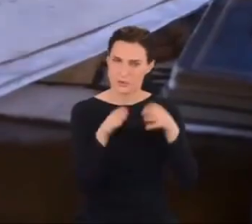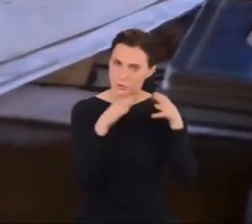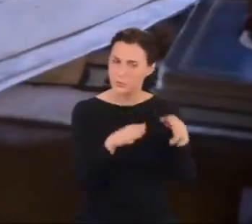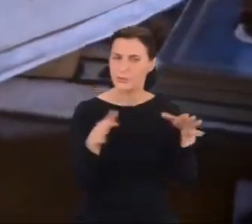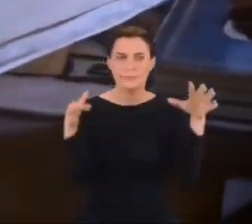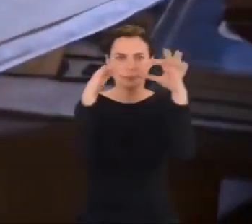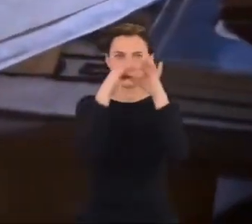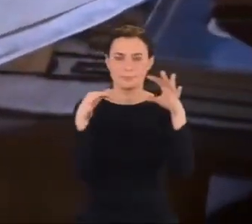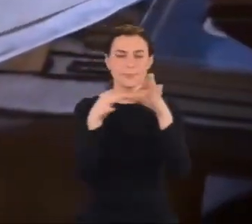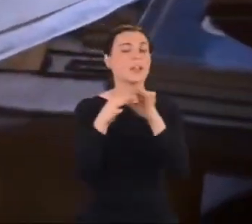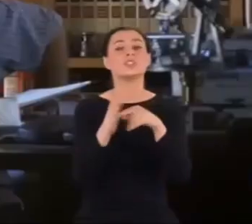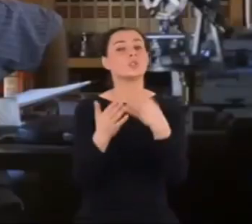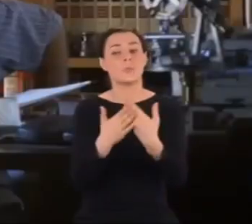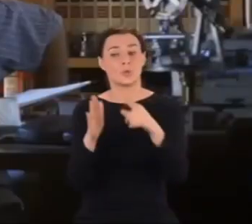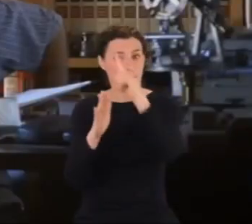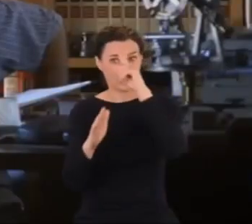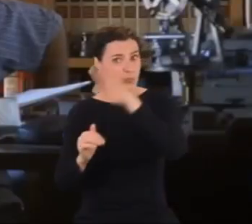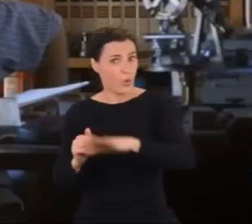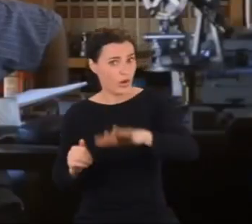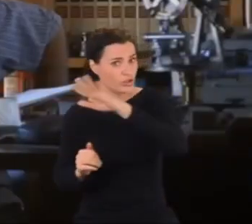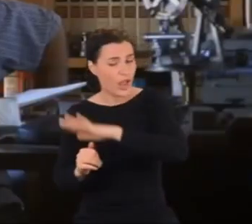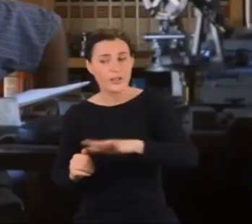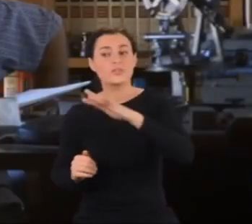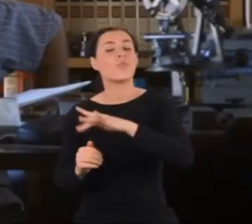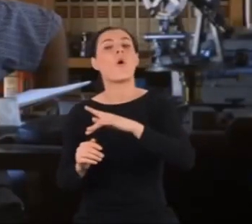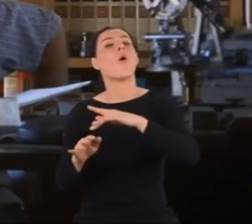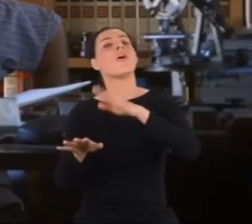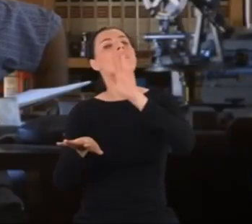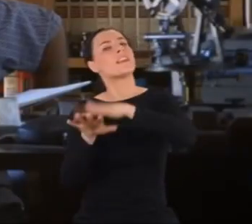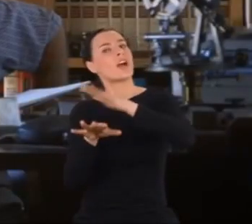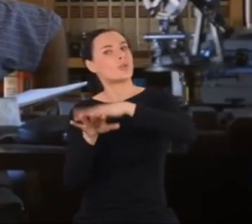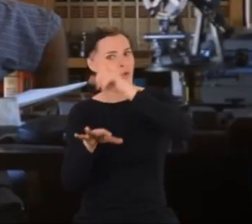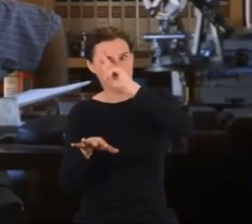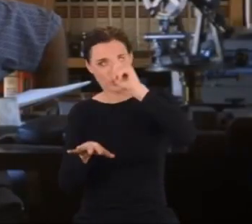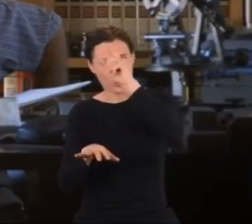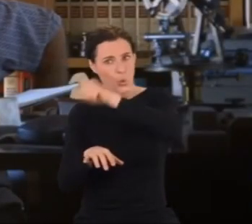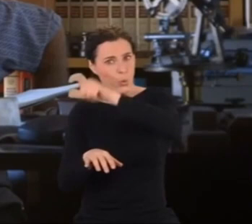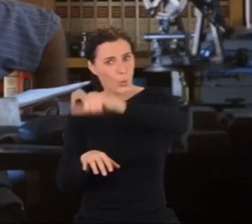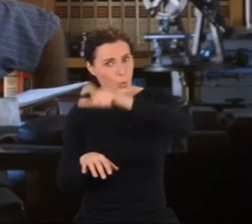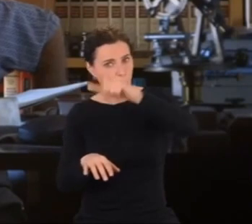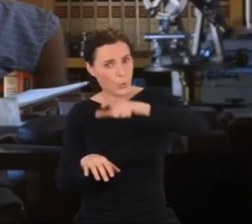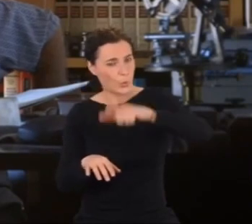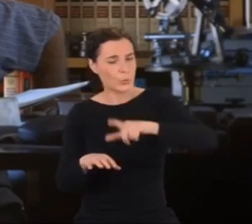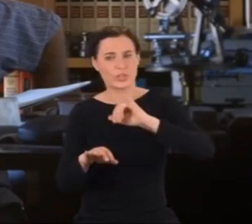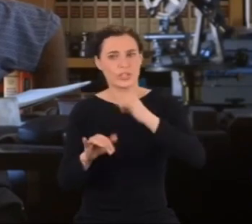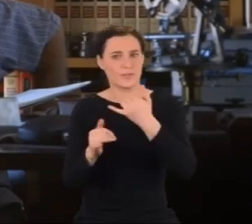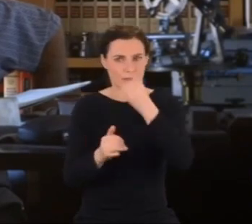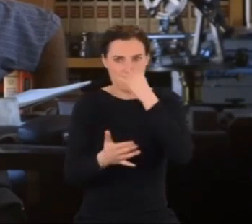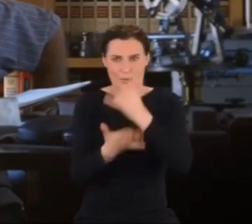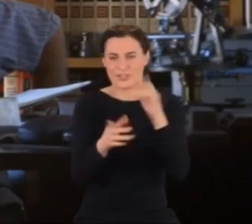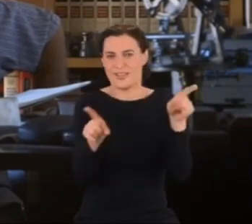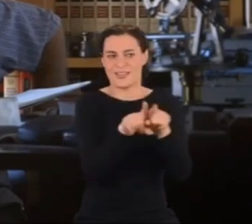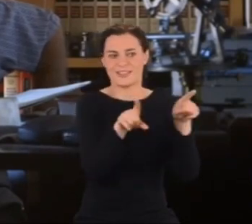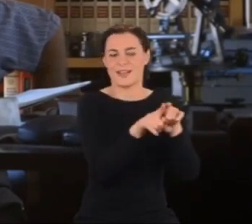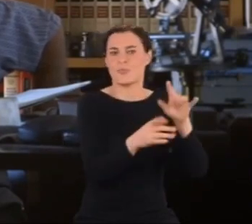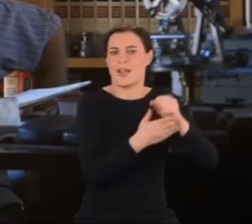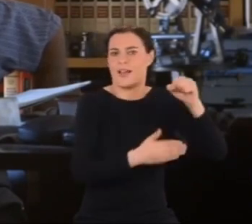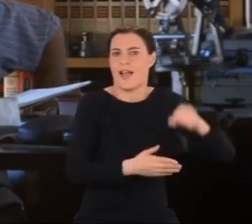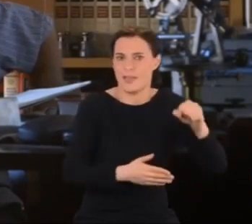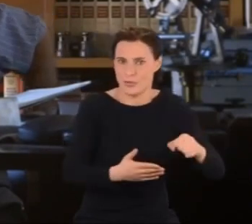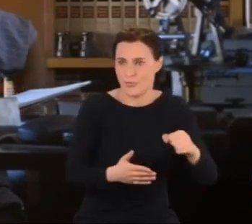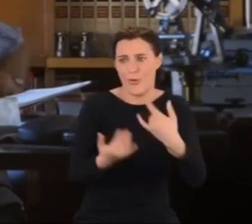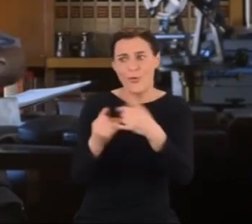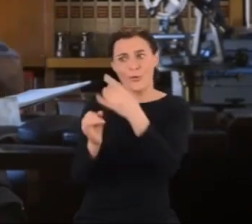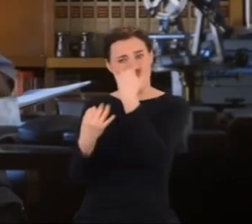Odkreśla, członków społeczeństwa nie wolno traktować jak atomów. To jednostki obdarzone wolną wolą. Dlatego